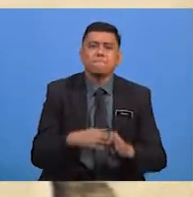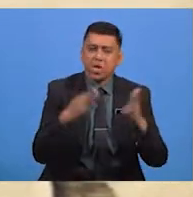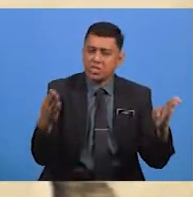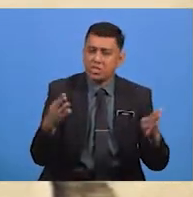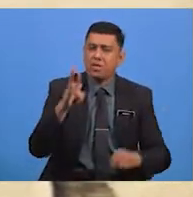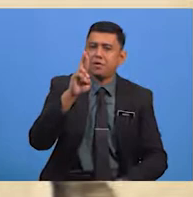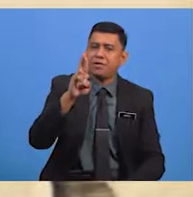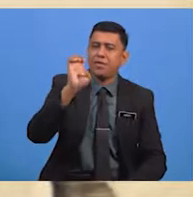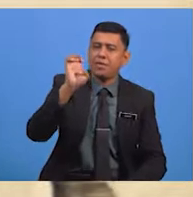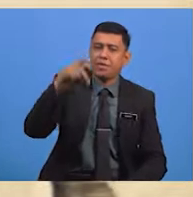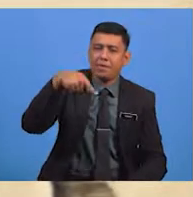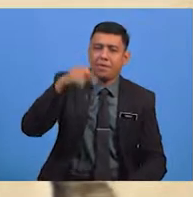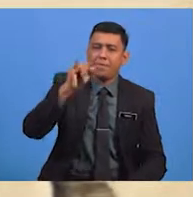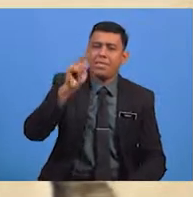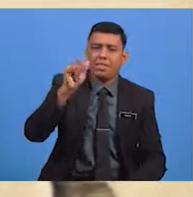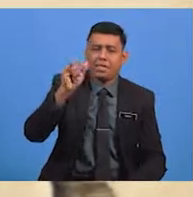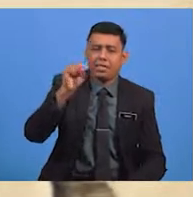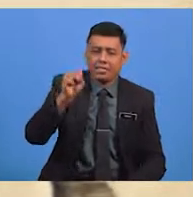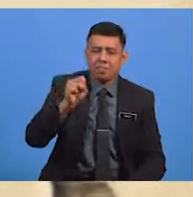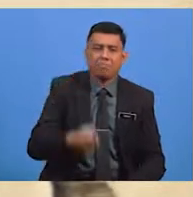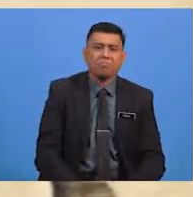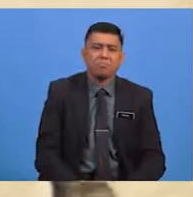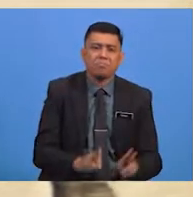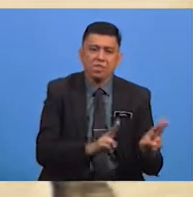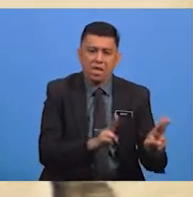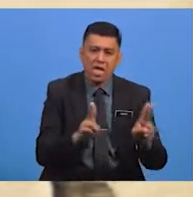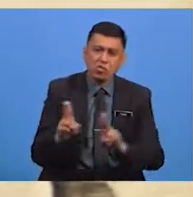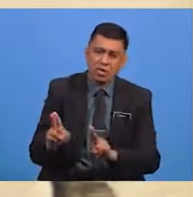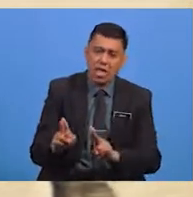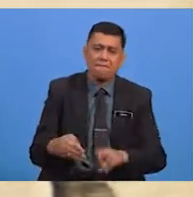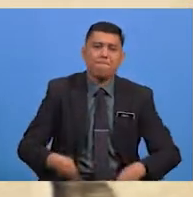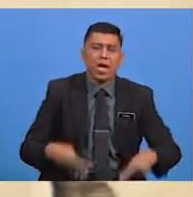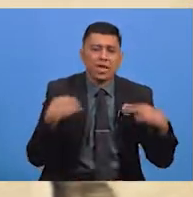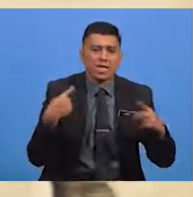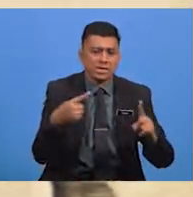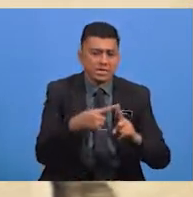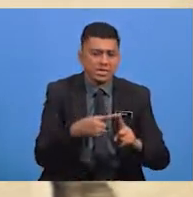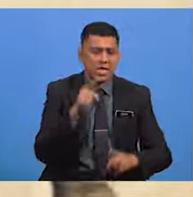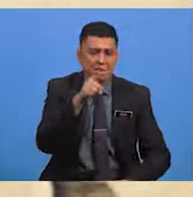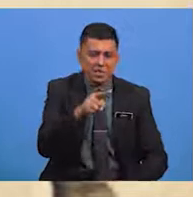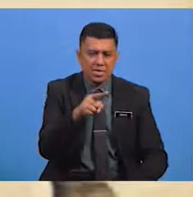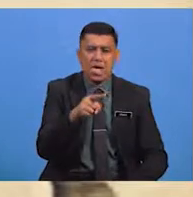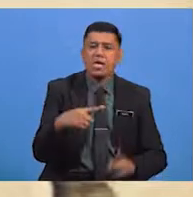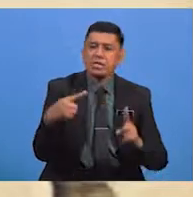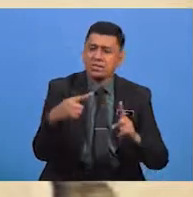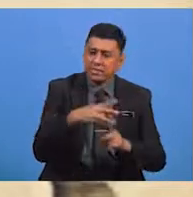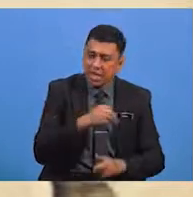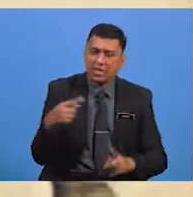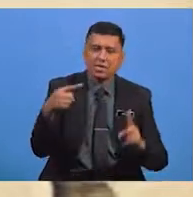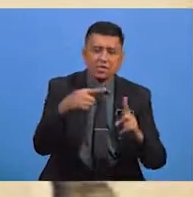Bahasa Repetisi Contohnya Hanyutlah Badan Kesana Dan Kemari